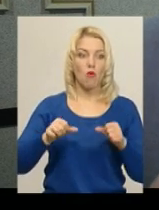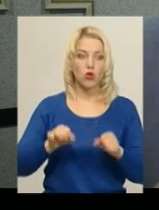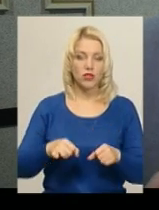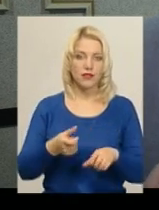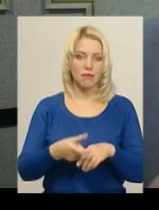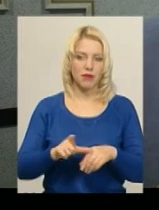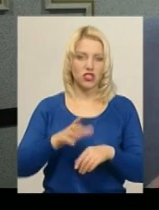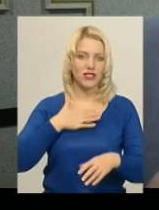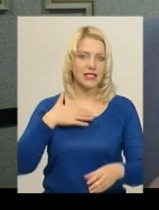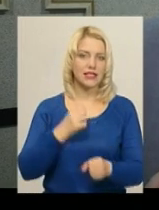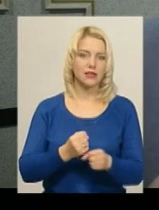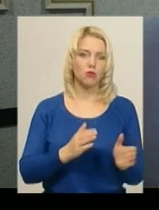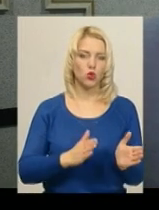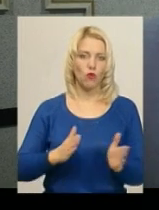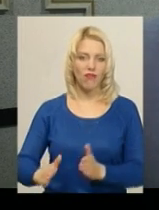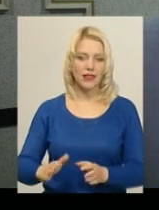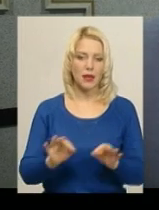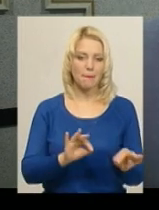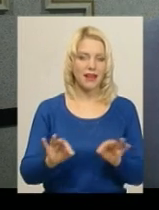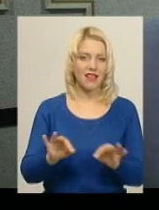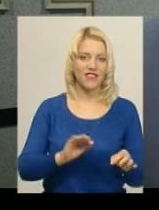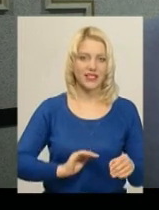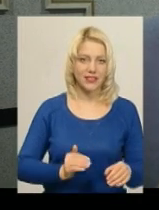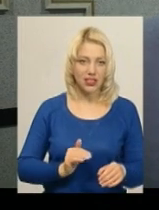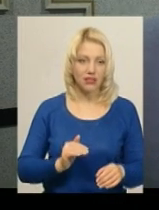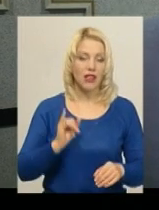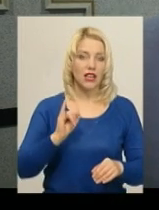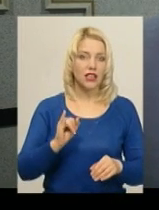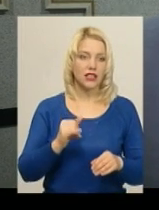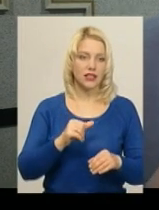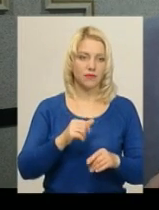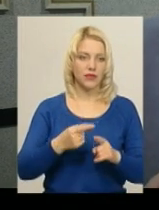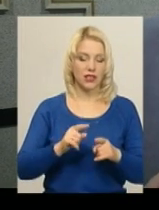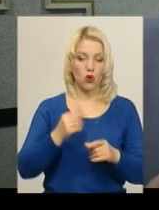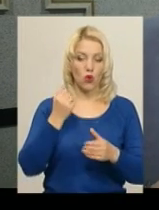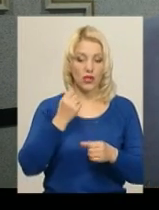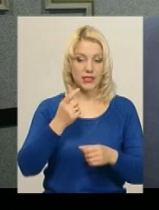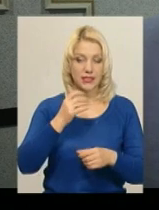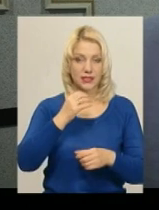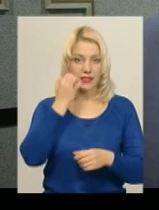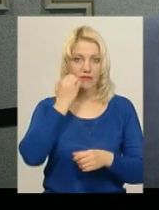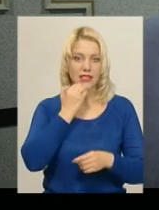дисциплінувати перевізника. І як я вже казав, саме на підставі цієї роботи ми